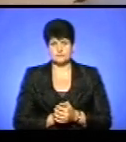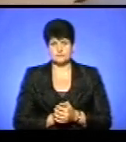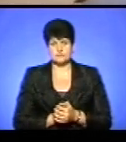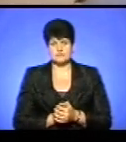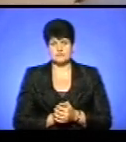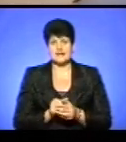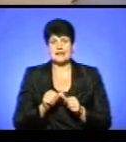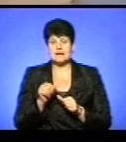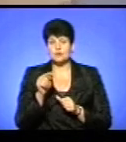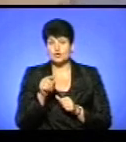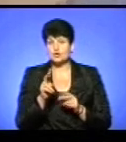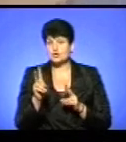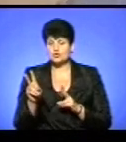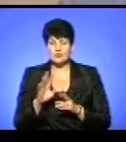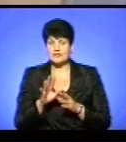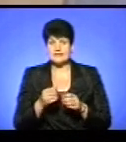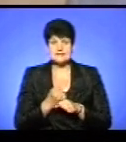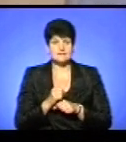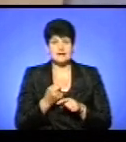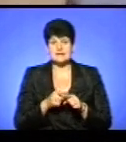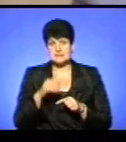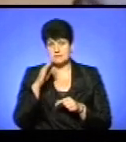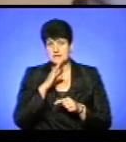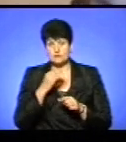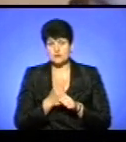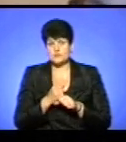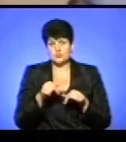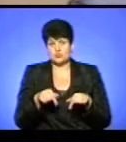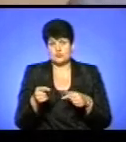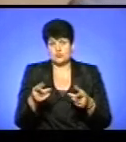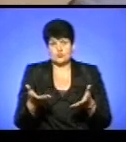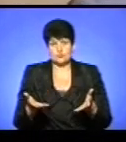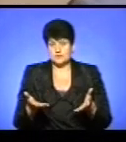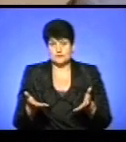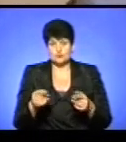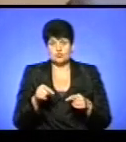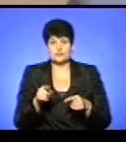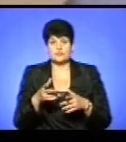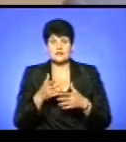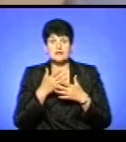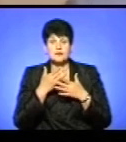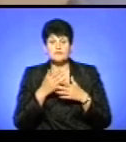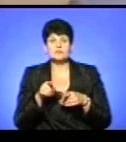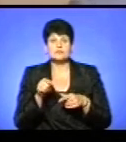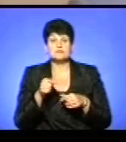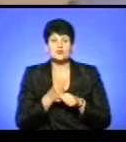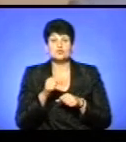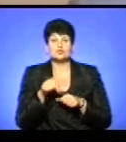Крім того, ніхто не заставляє цих батьків працювати в місті Тернополі, не працюють в Тернополі тому, що не мають роботи в своєму населеному пункті.